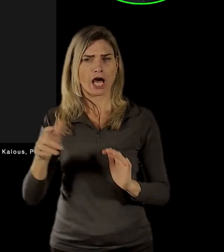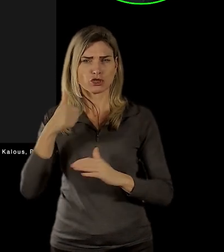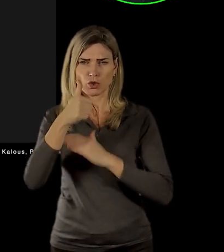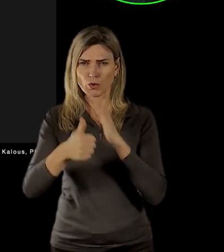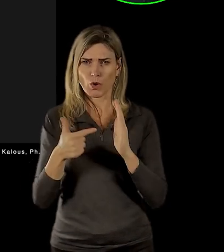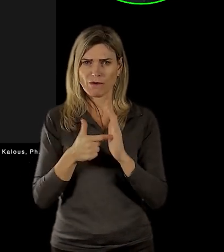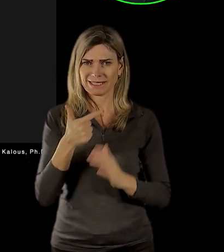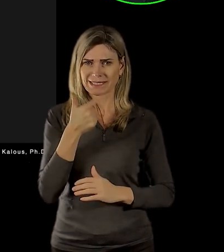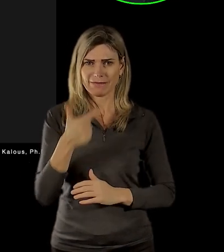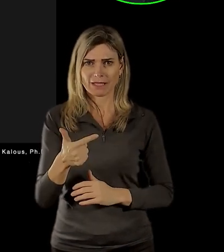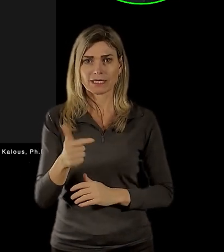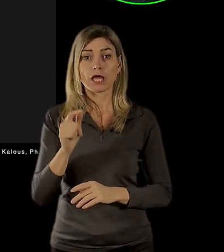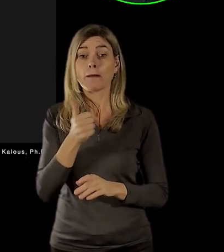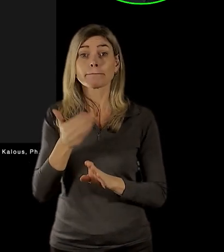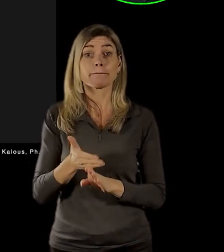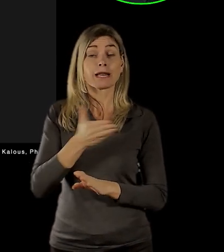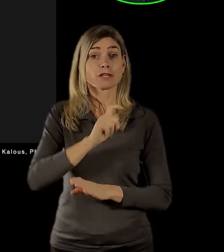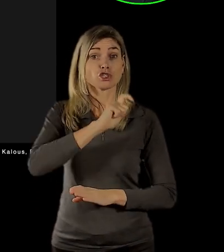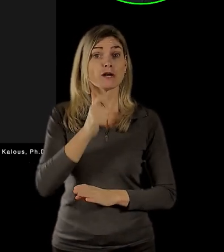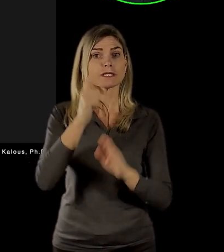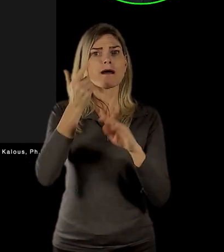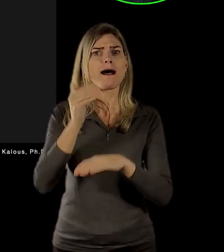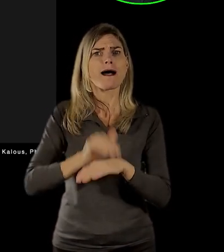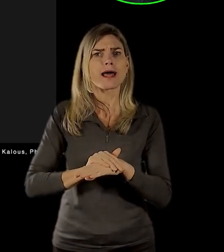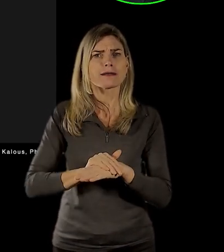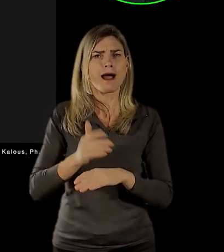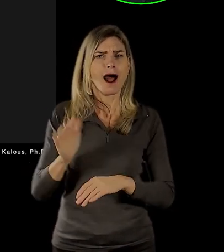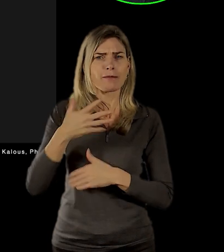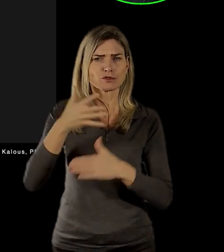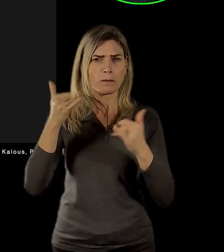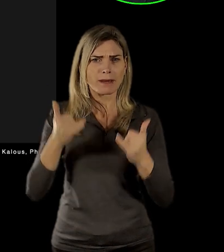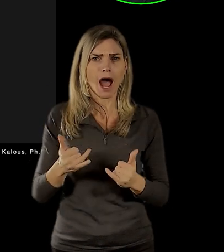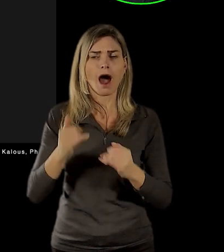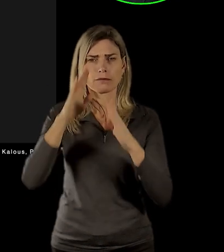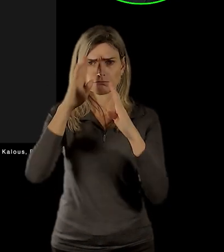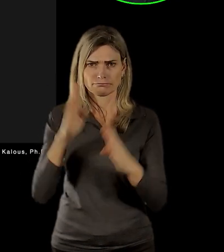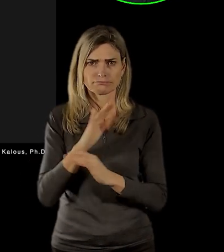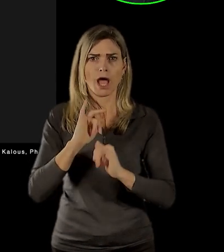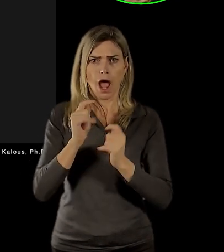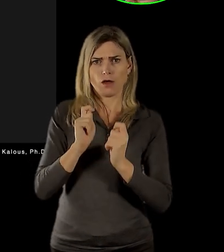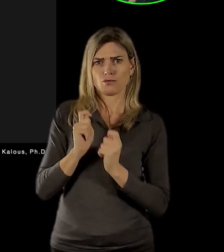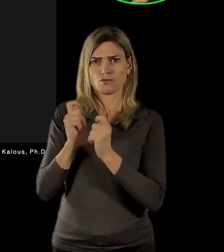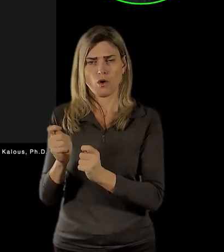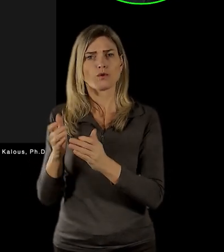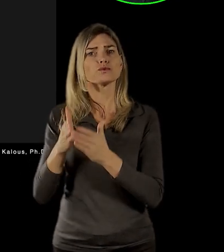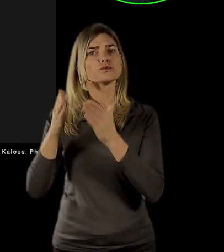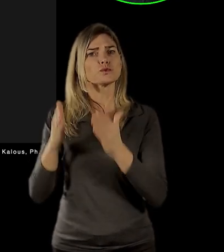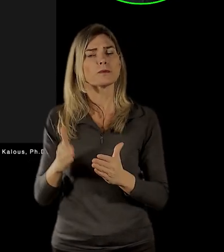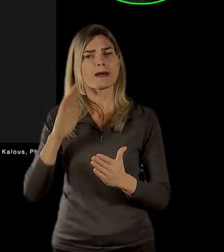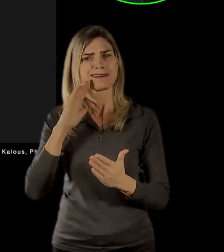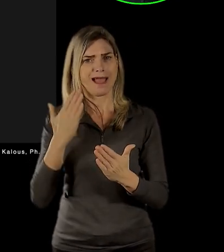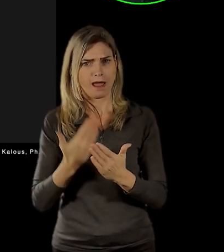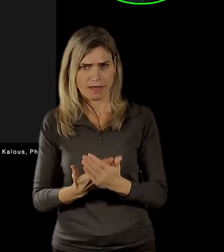v červenci rozhodnutím rady hlavního města Prahy získalo objekt do nájmu,